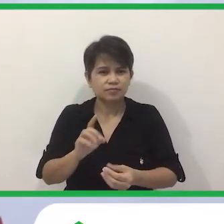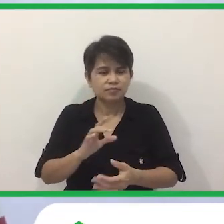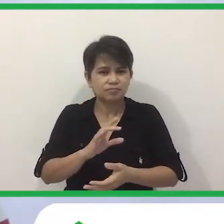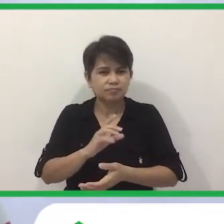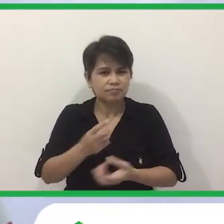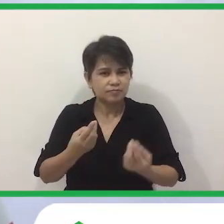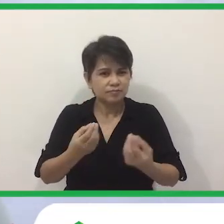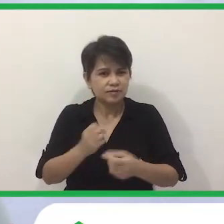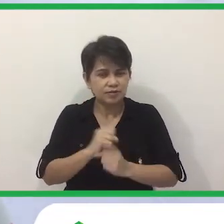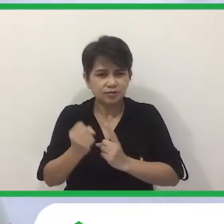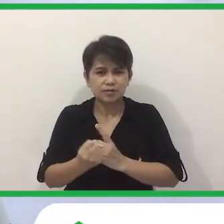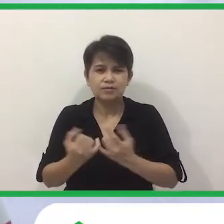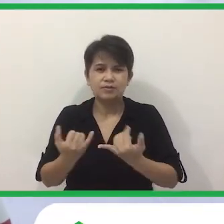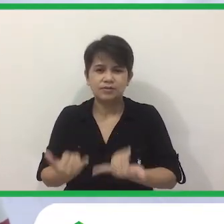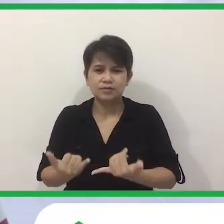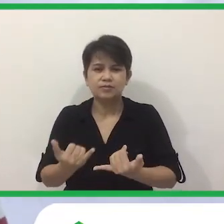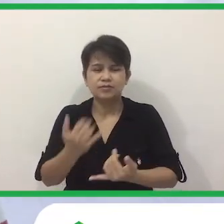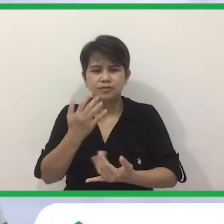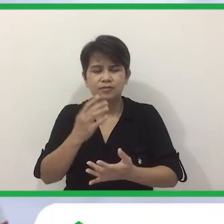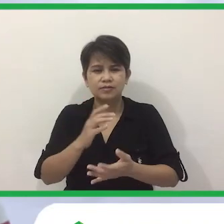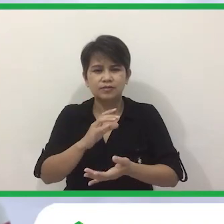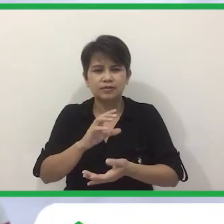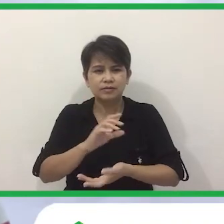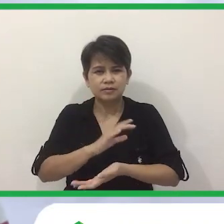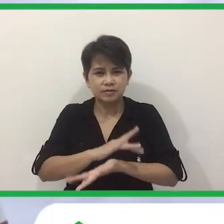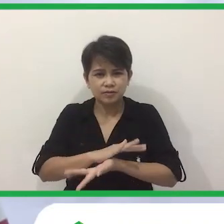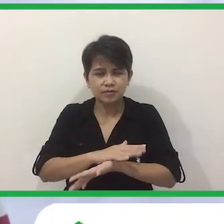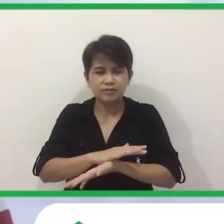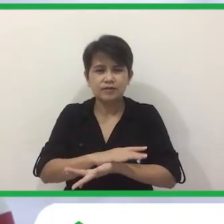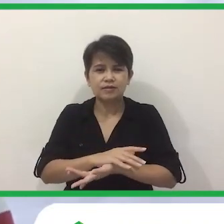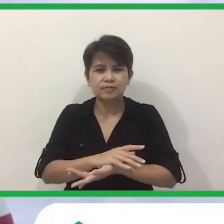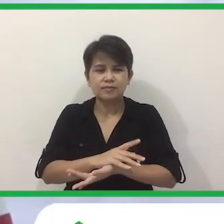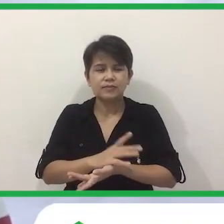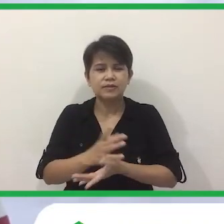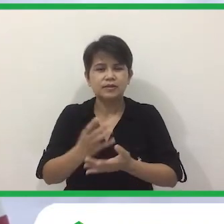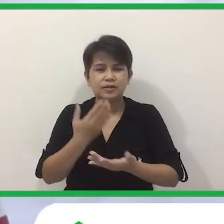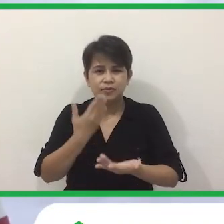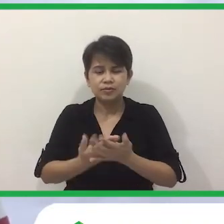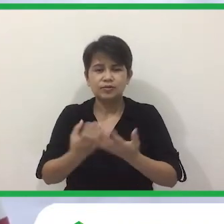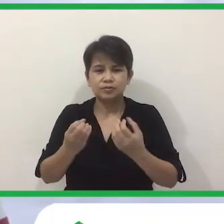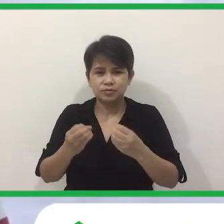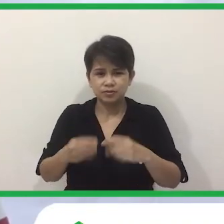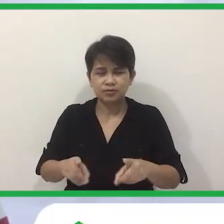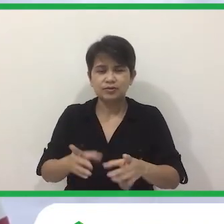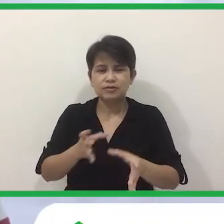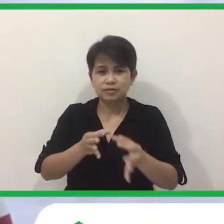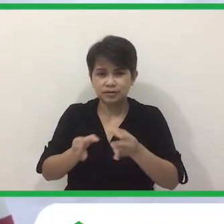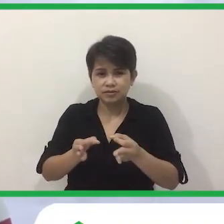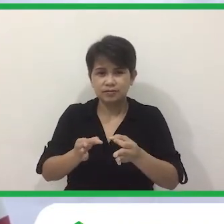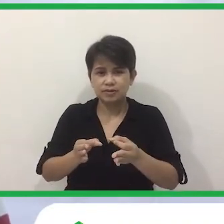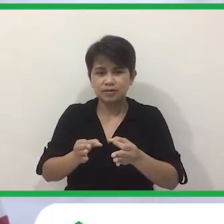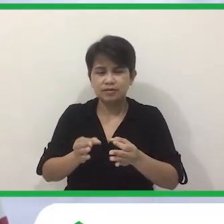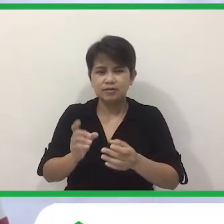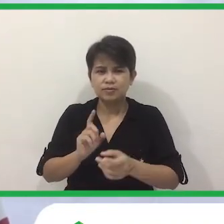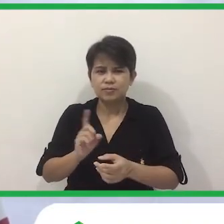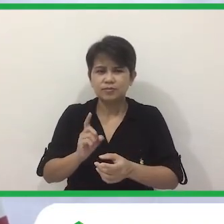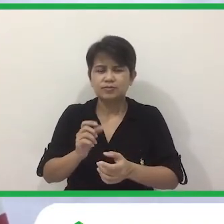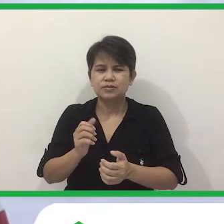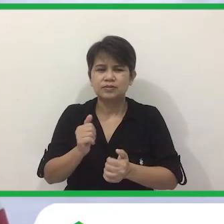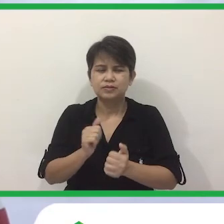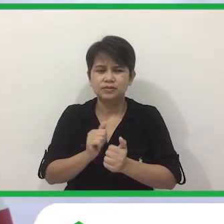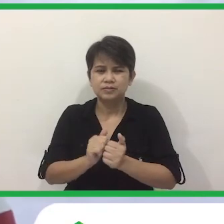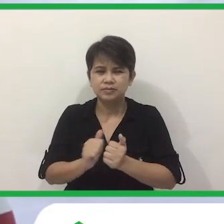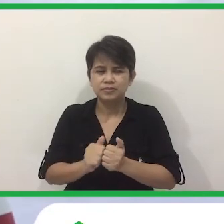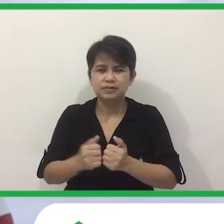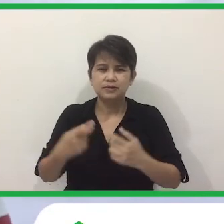Ngayon Sa COVID-19 Bakit Ba Kailangan Nating Lumayo Sa Pagkakataon Nga Parang Paliwanan Yung Pag-iingat Na Ginagawa